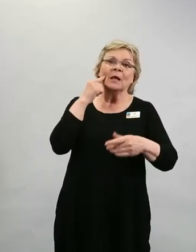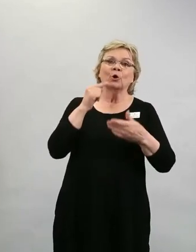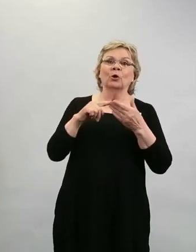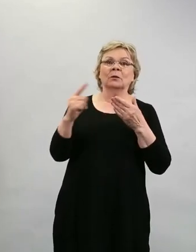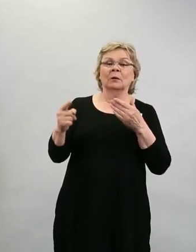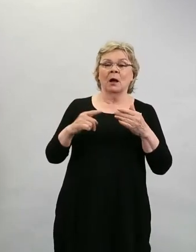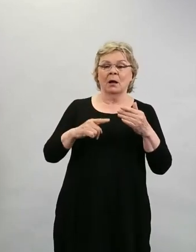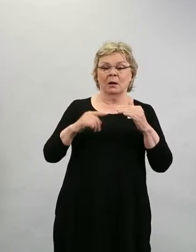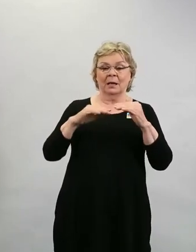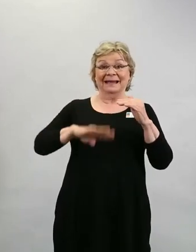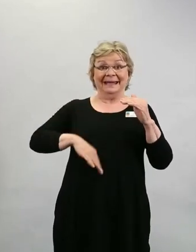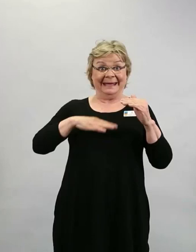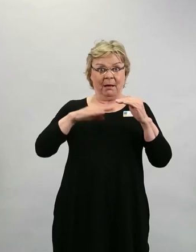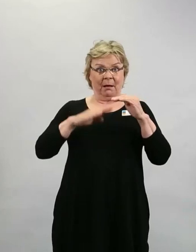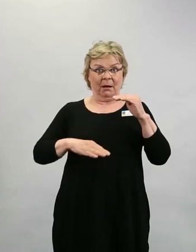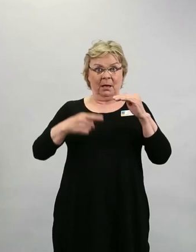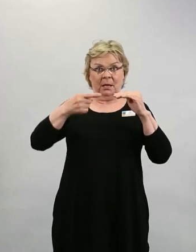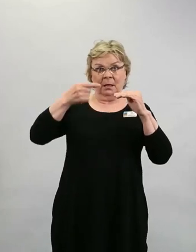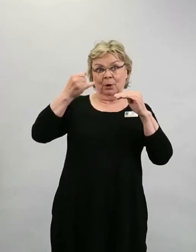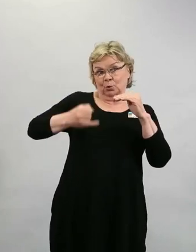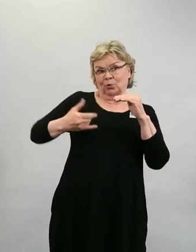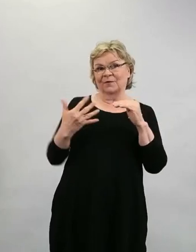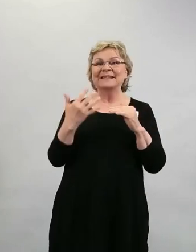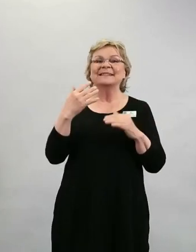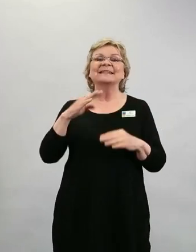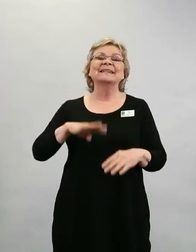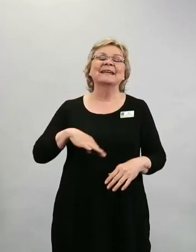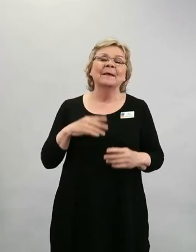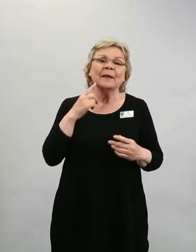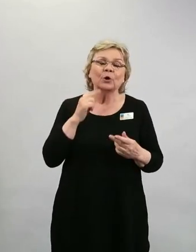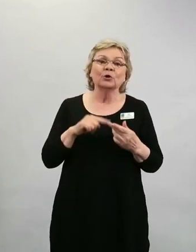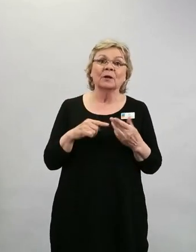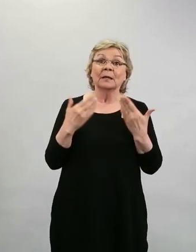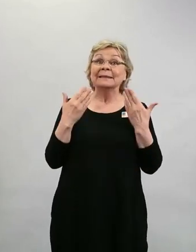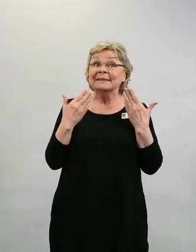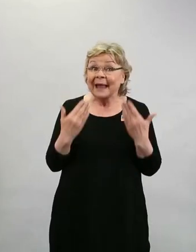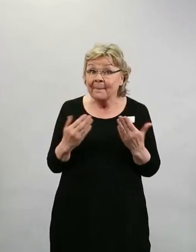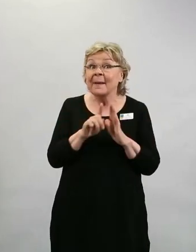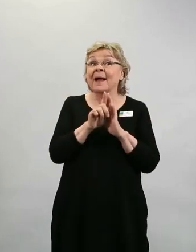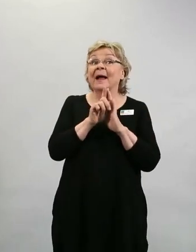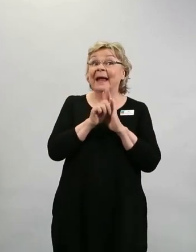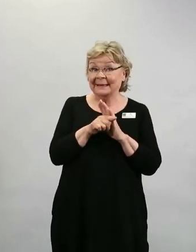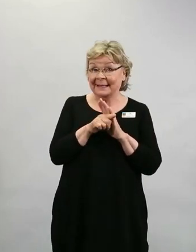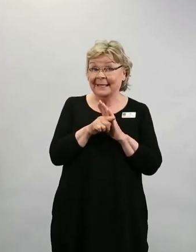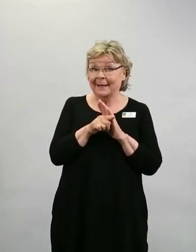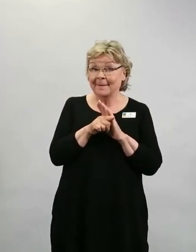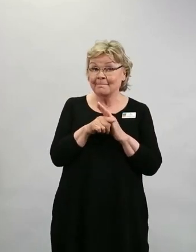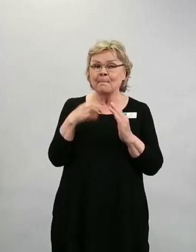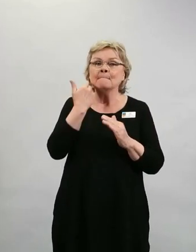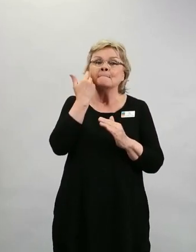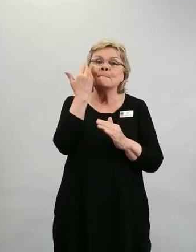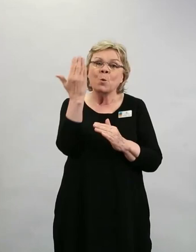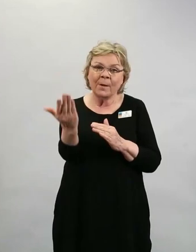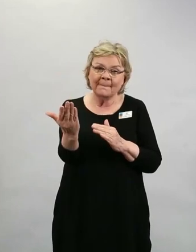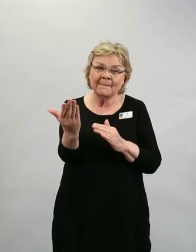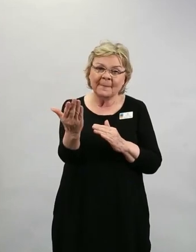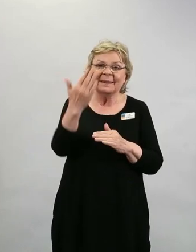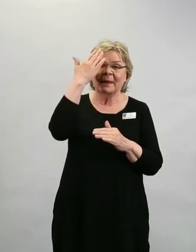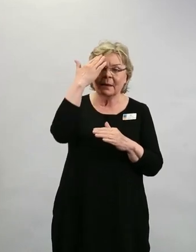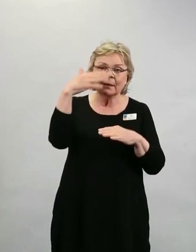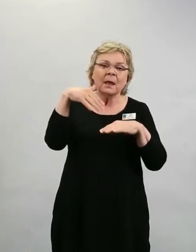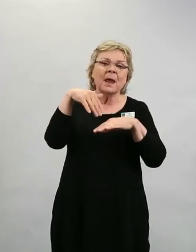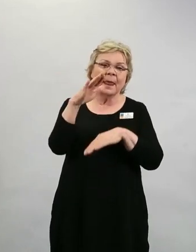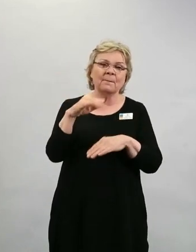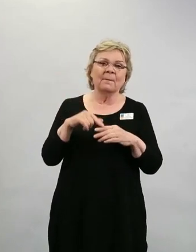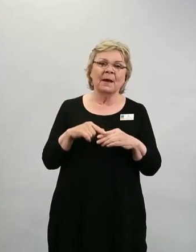65-vuotiaat, mutta korostan sitä, että se on se tämänhetkinen. Kun saadaan lisätietoa, niin voi olla hyvin, että